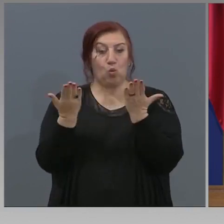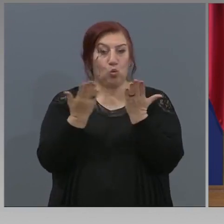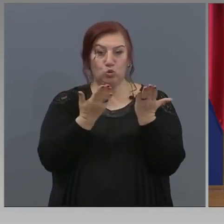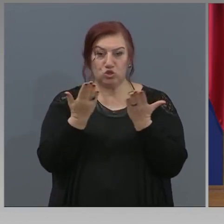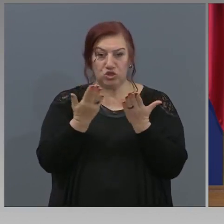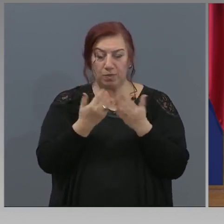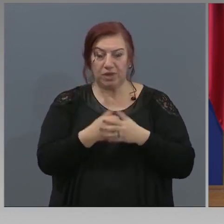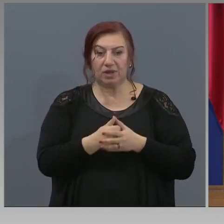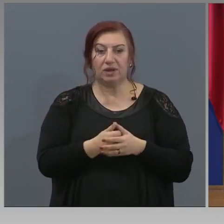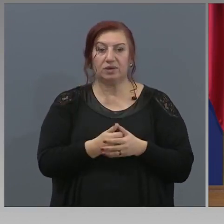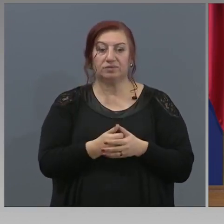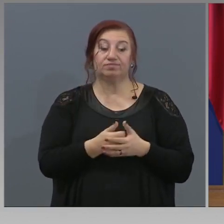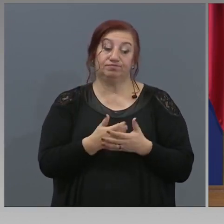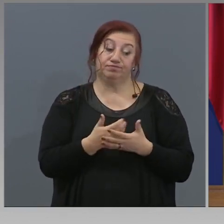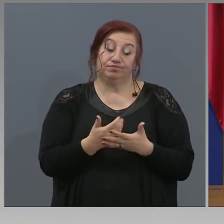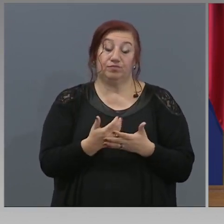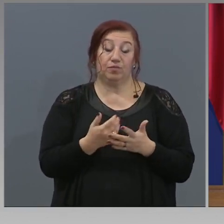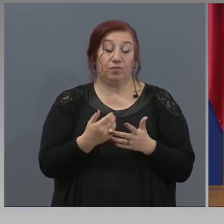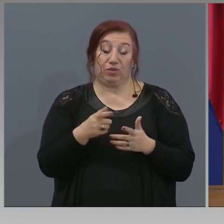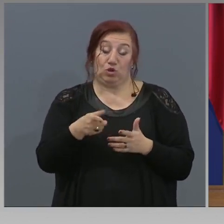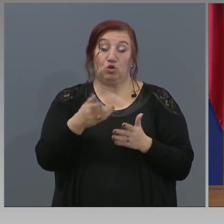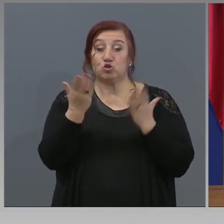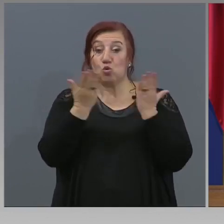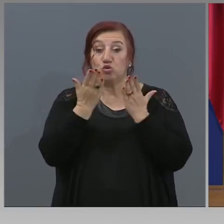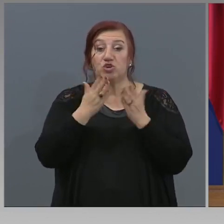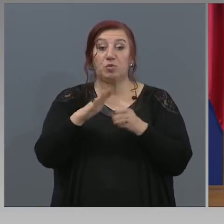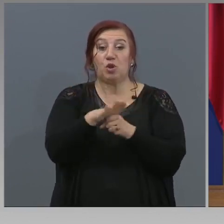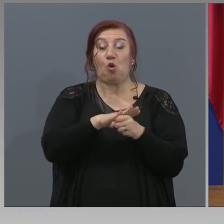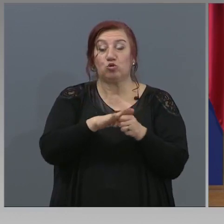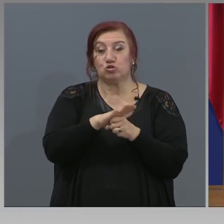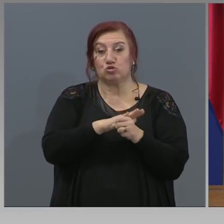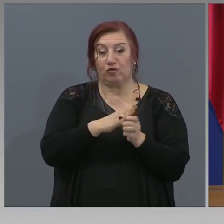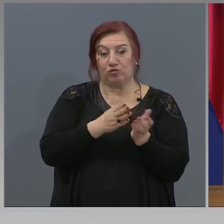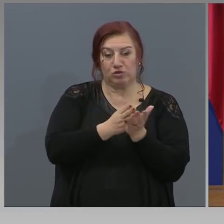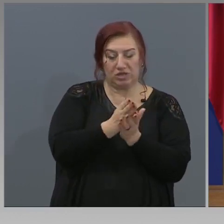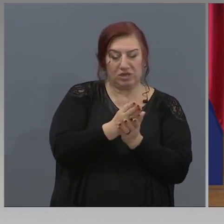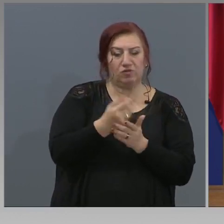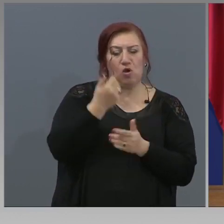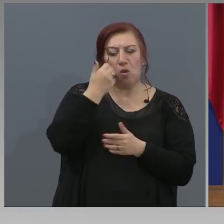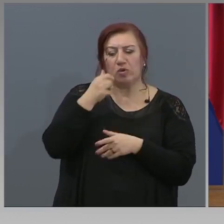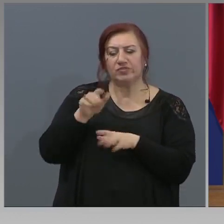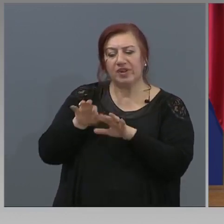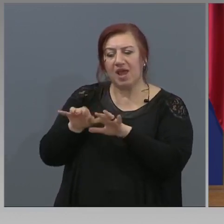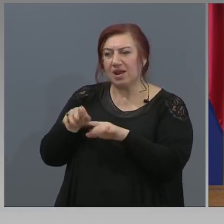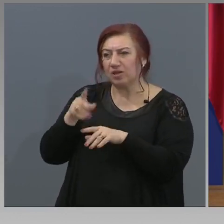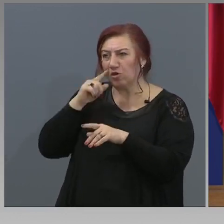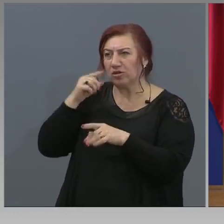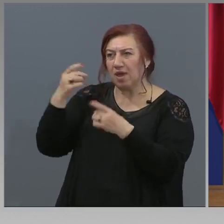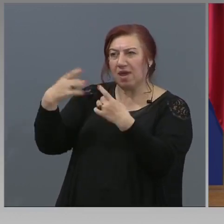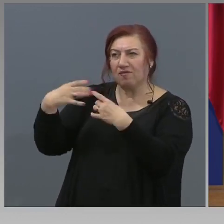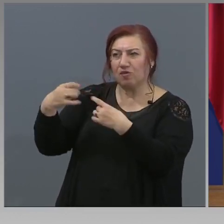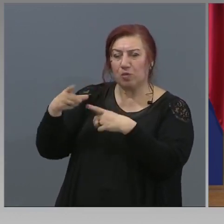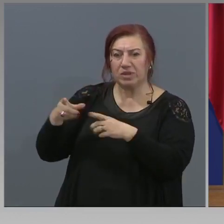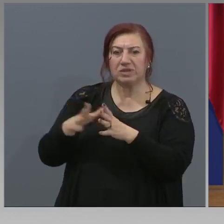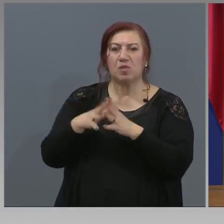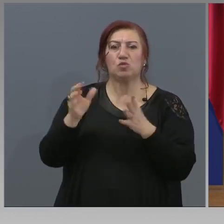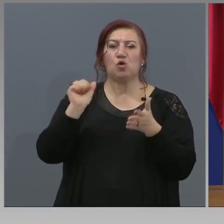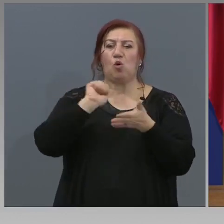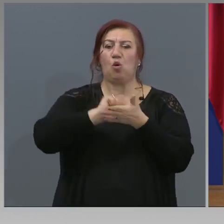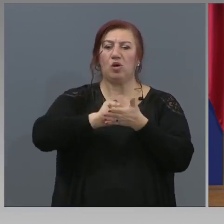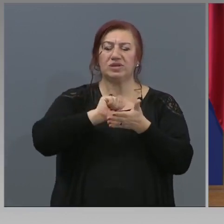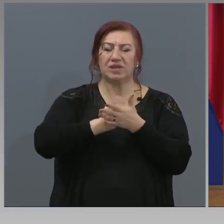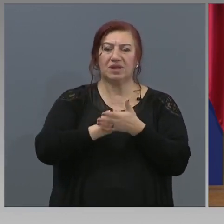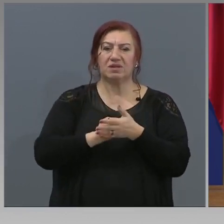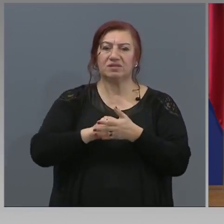който няма как да ни се ползва, той ще остане основно средство, ползват електронни ресурси. Много издателства отвориха електронните